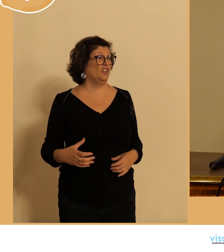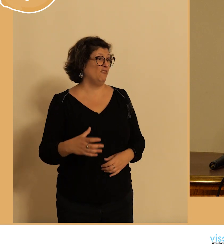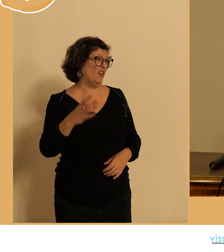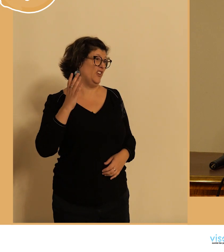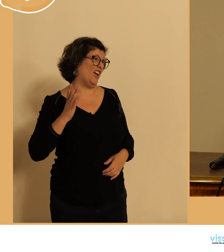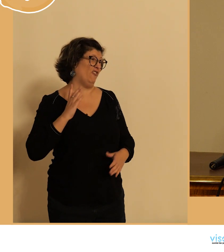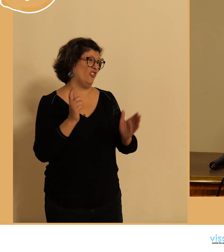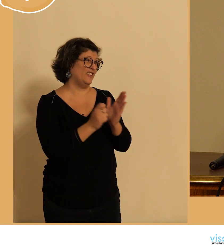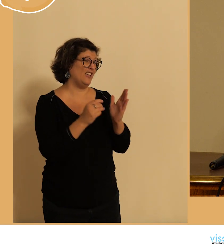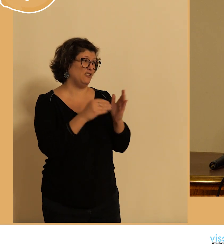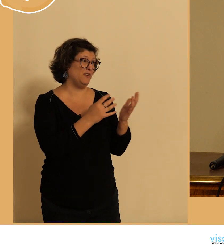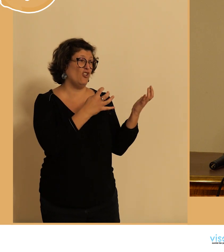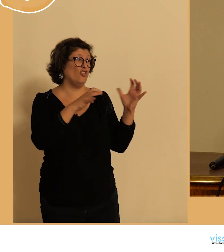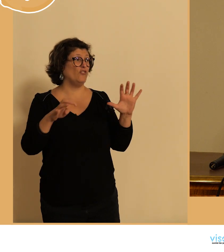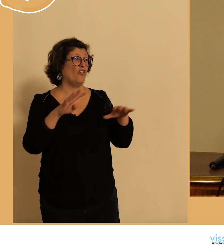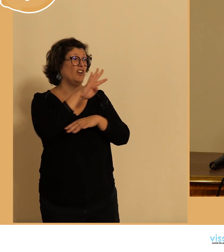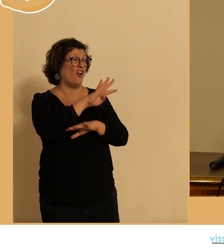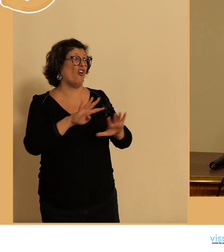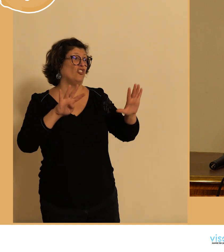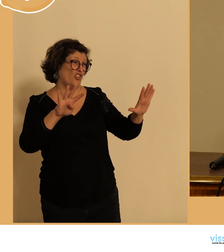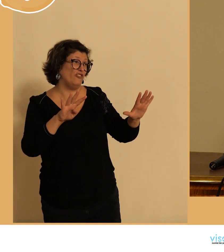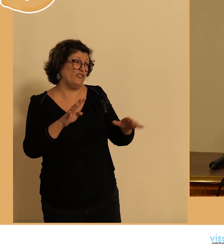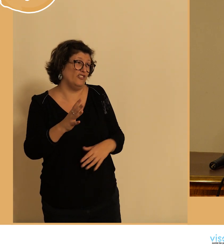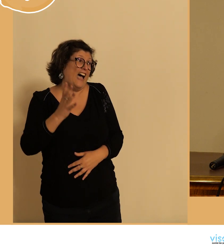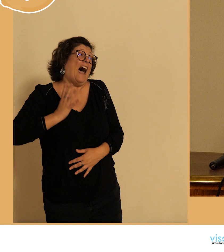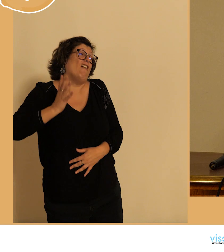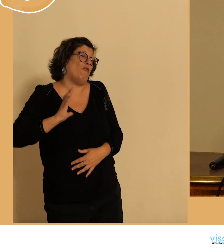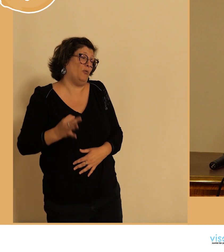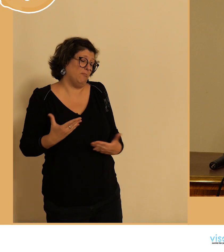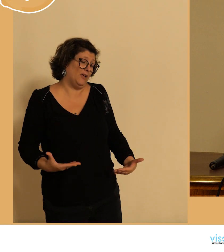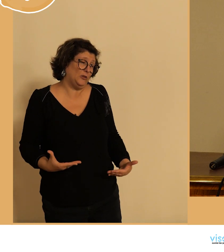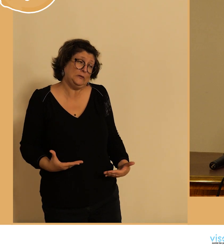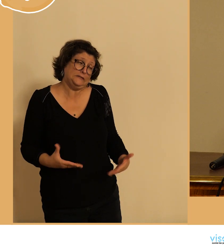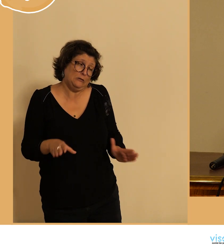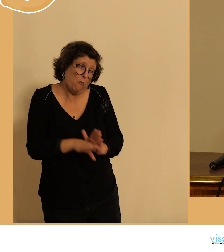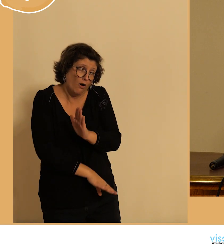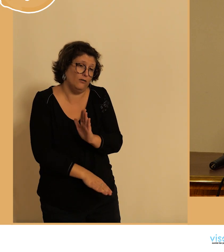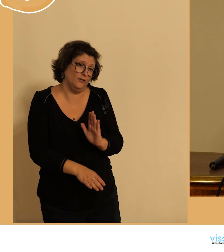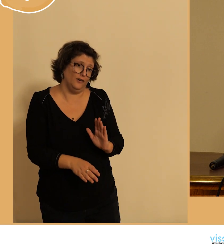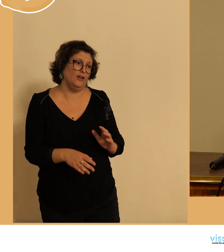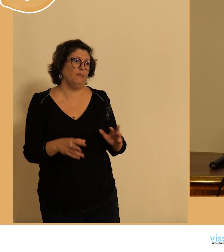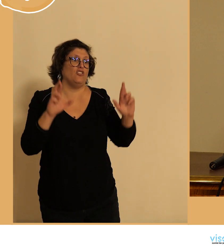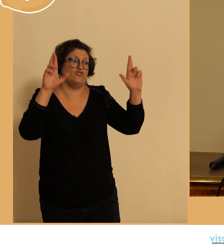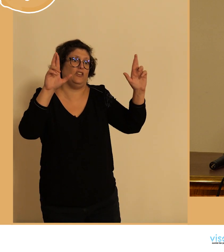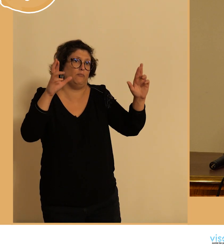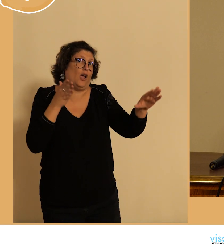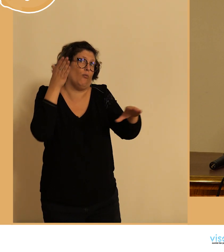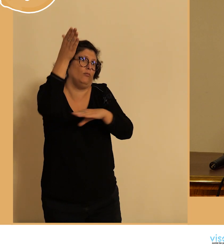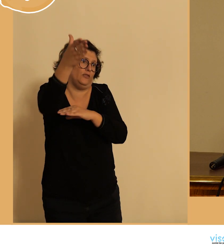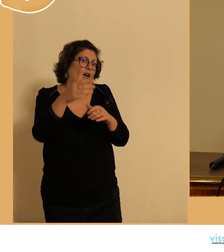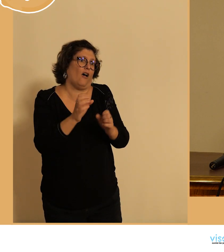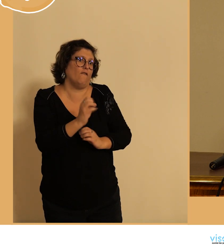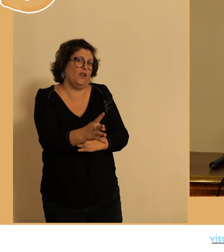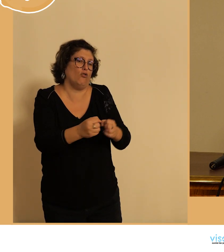où un cycliste un habitant sur deux était à vélo une autre piste aussi pour la ville de Tours